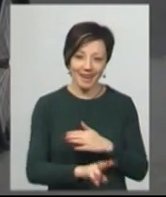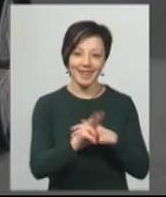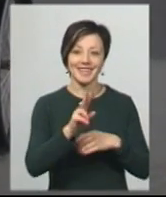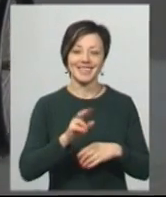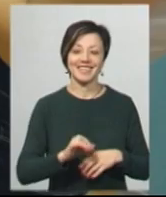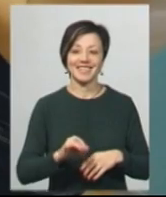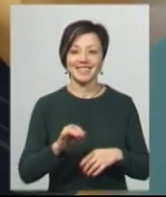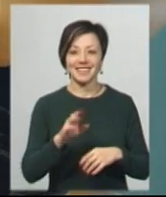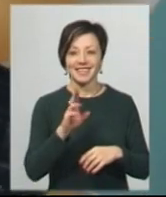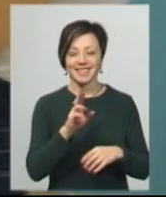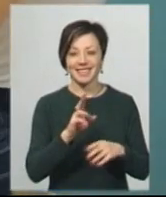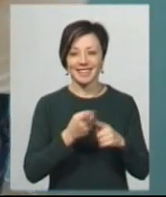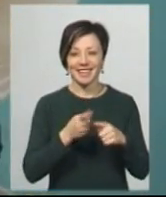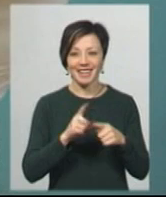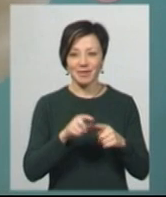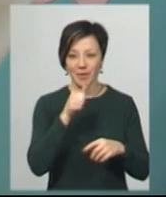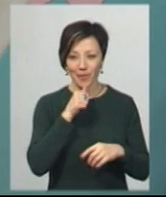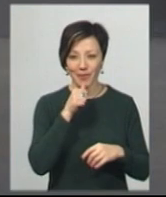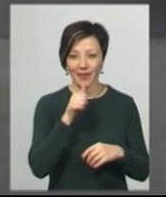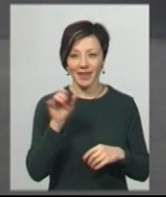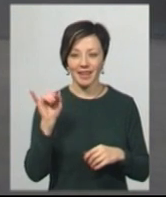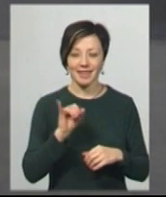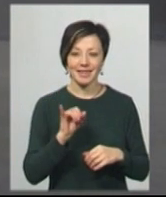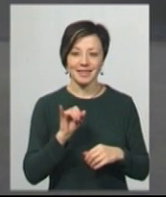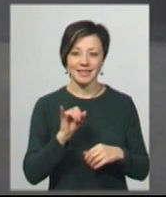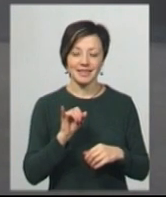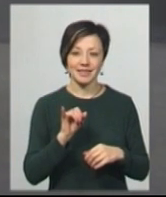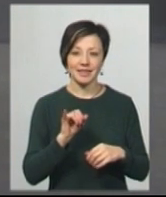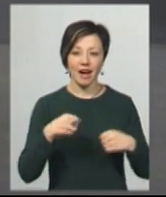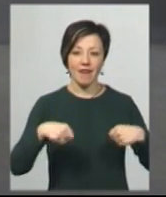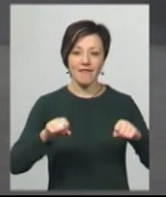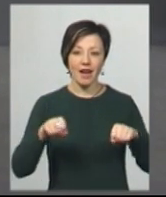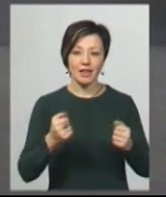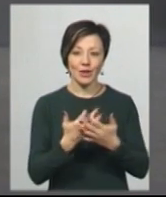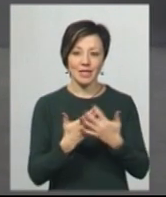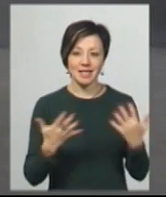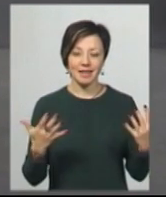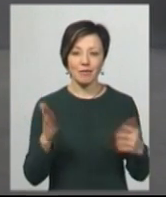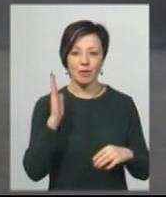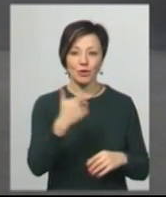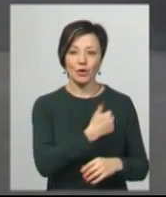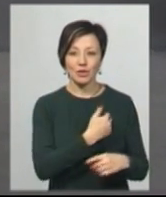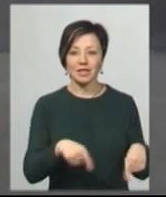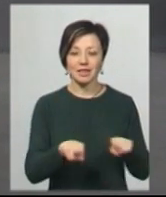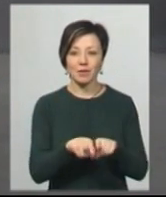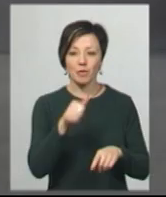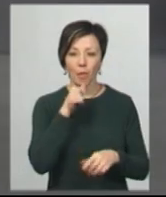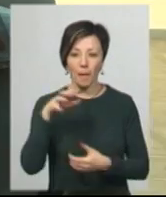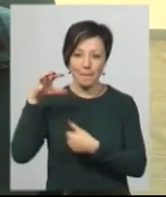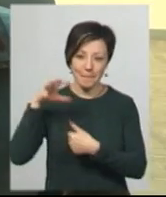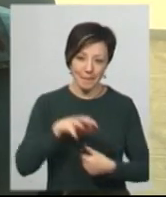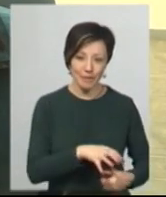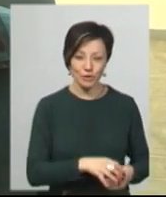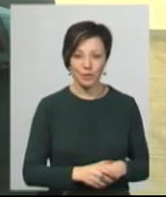дайвінгом, і каталась на квадроциклах, і в майбутньому хочу так само, щоб пригнути з